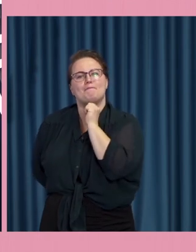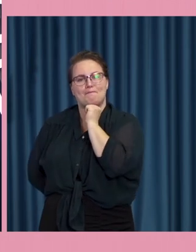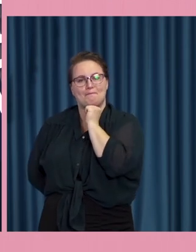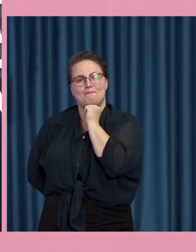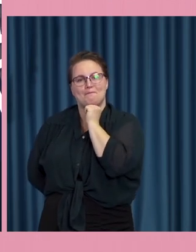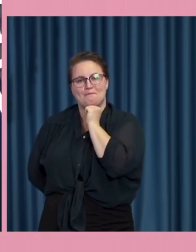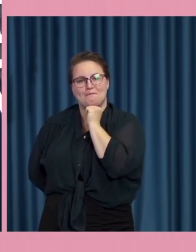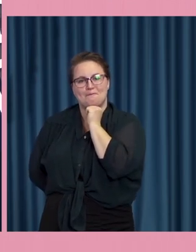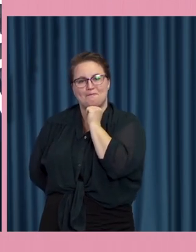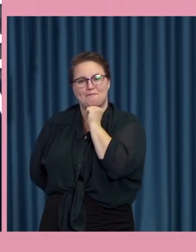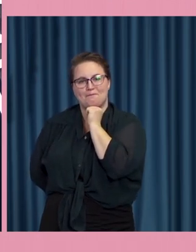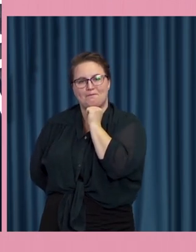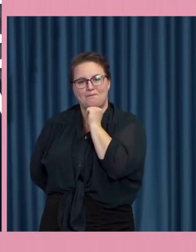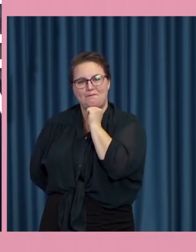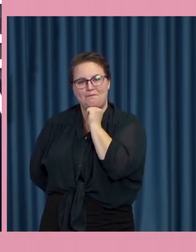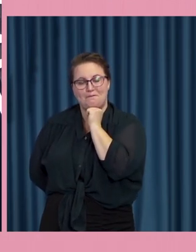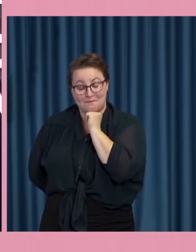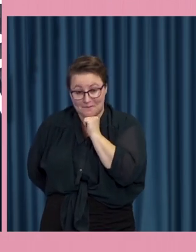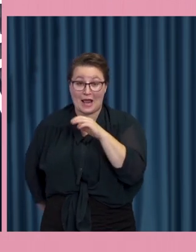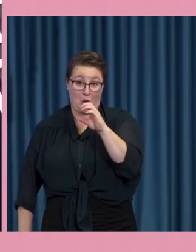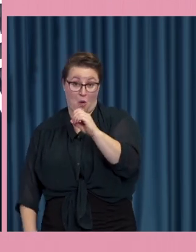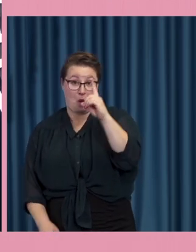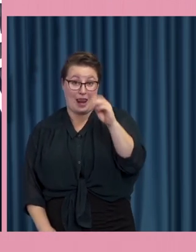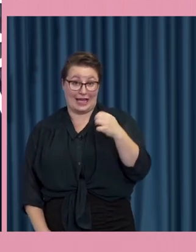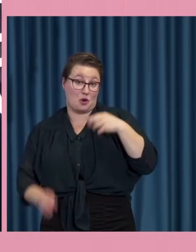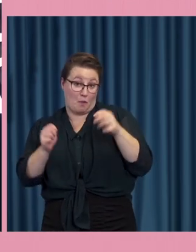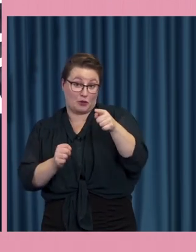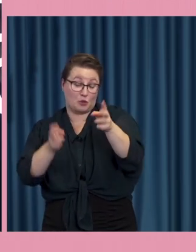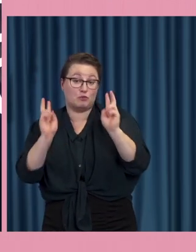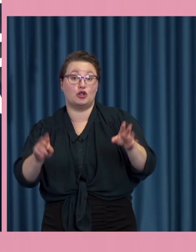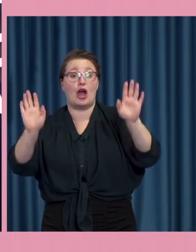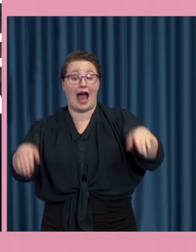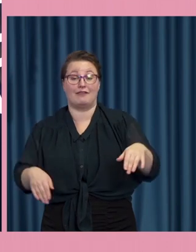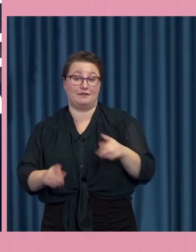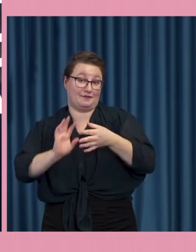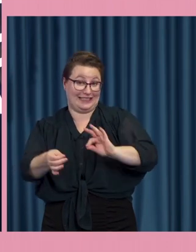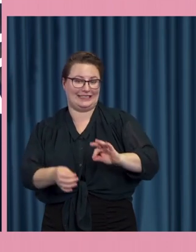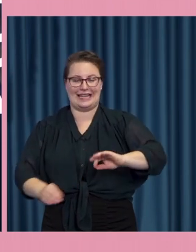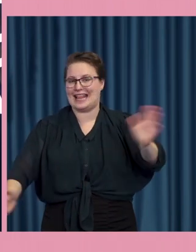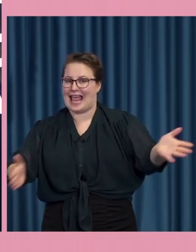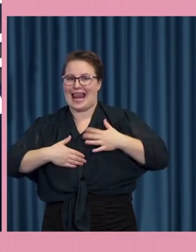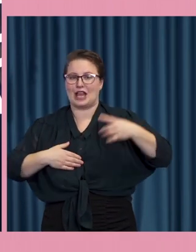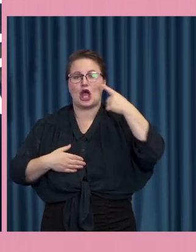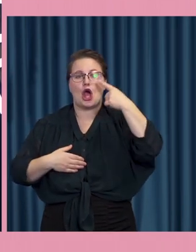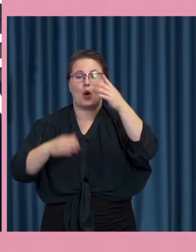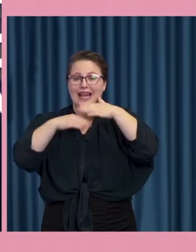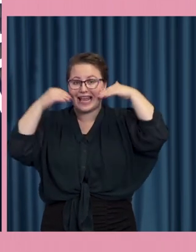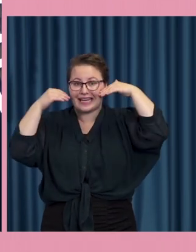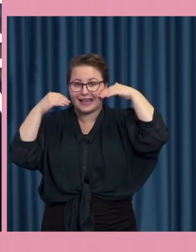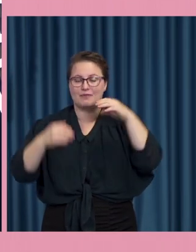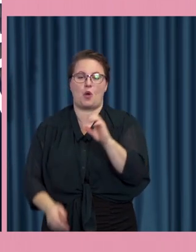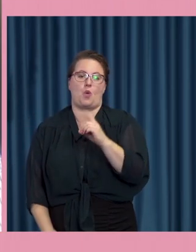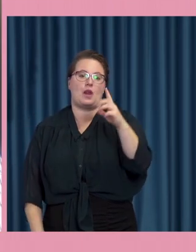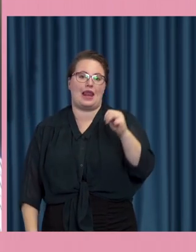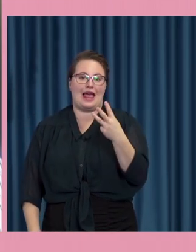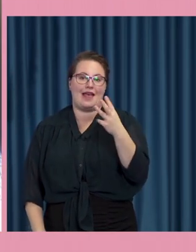Nu du, Olle, hoppas jag att du också är uppvärmd med ett glatt ögonleende. För det är nämligen så att Olle Westberg är med oss